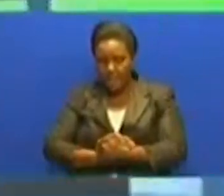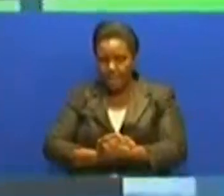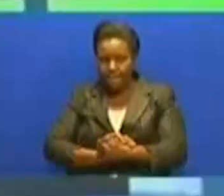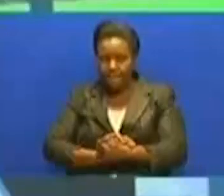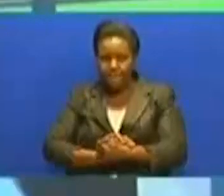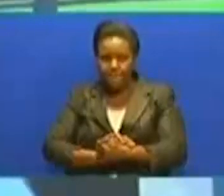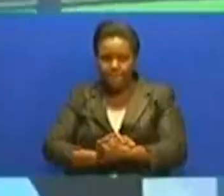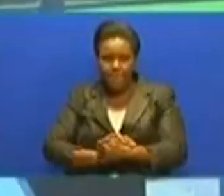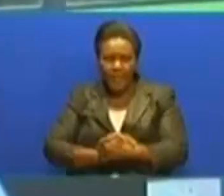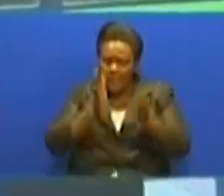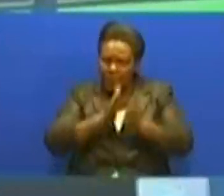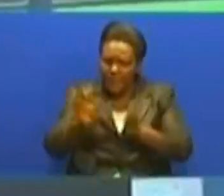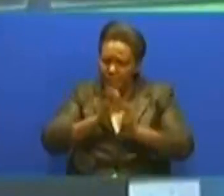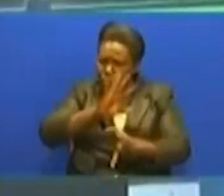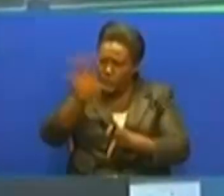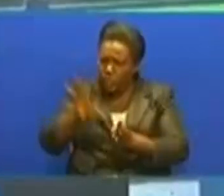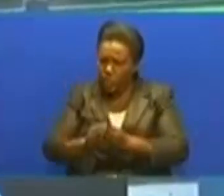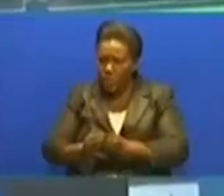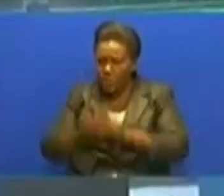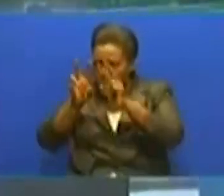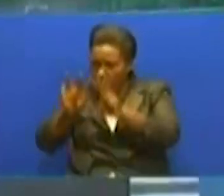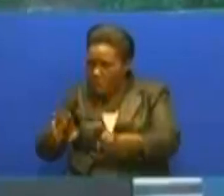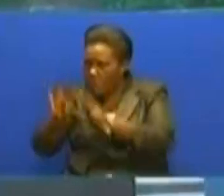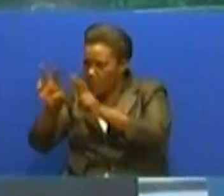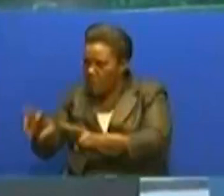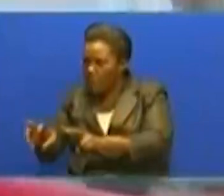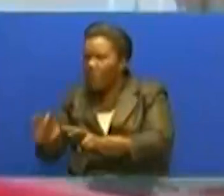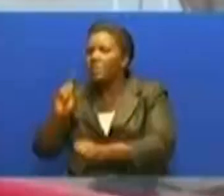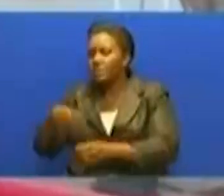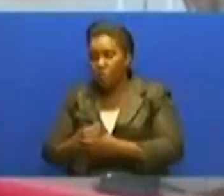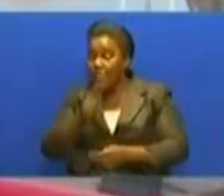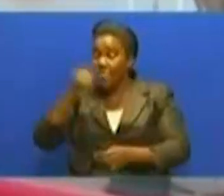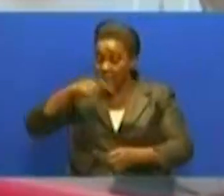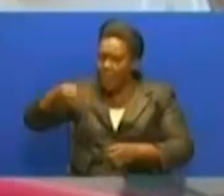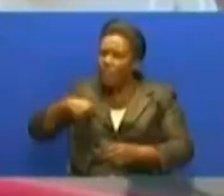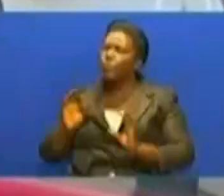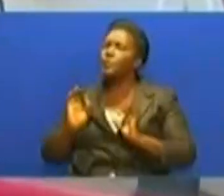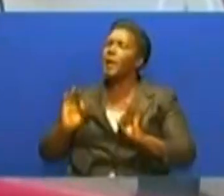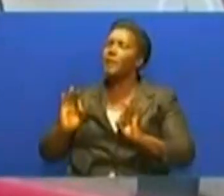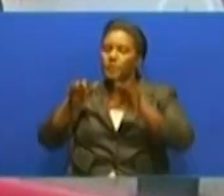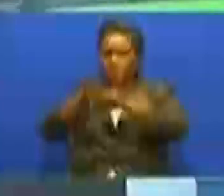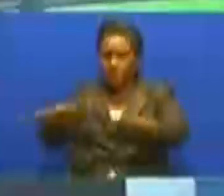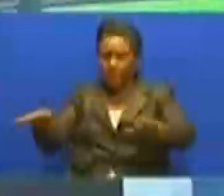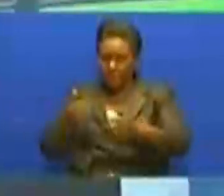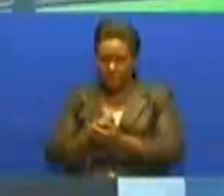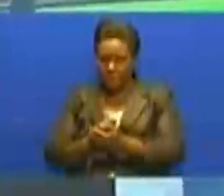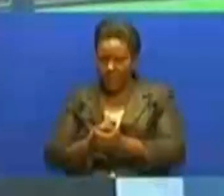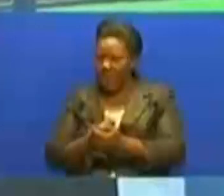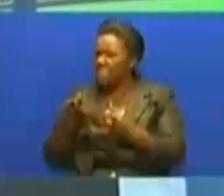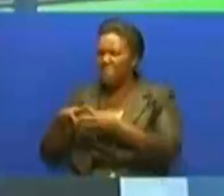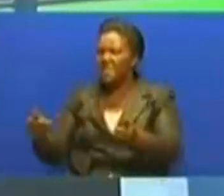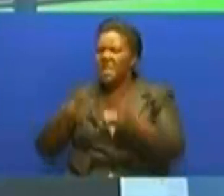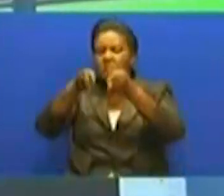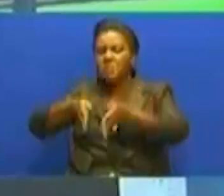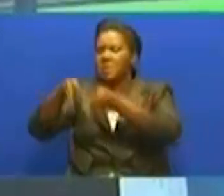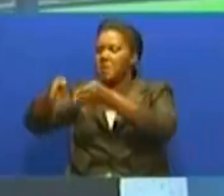nyama ya mkuwa dodoma Taratibu zote za ukaguzi na fato vizuri Kwamba tunahakika nyama inaotoka hapa inakua nisafi na nisalama Na